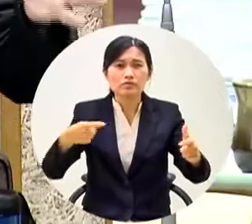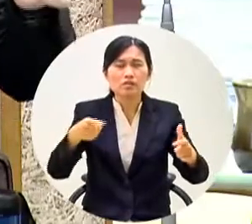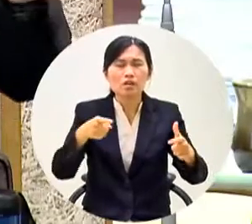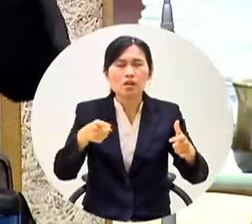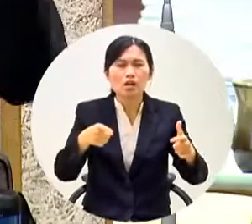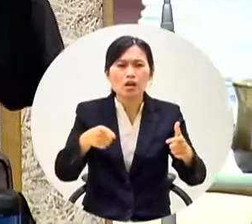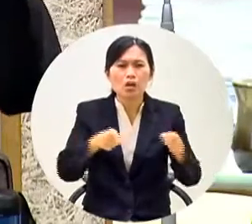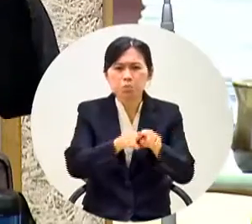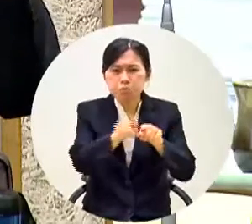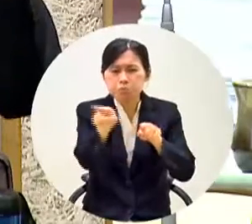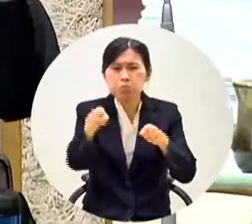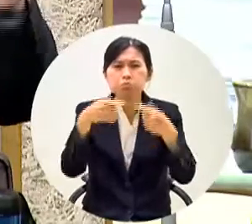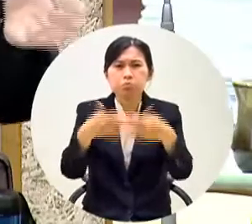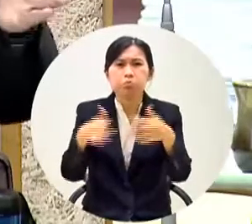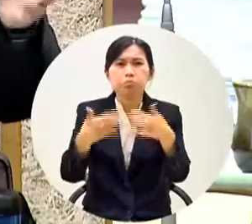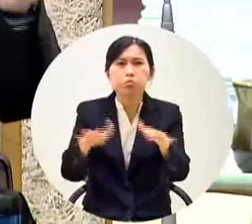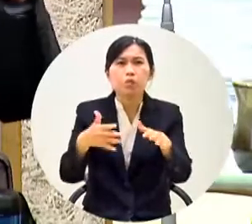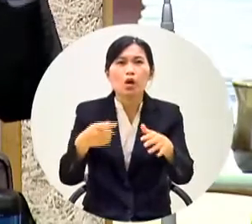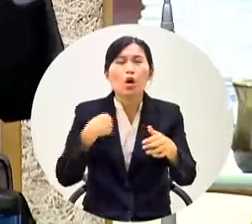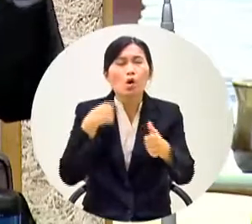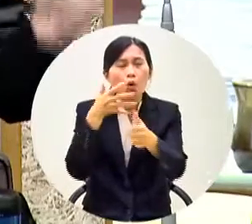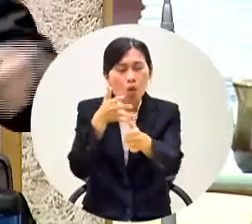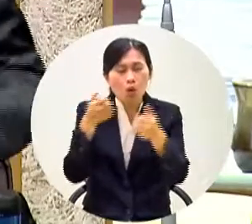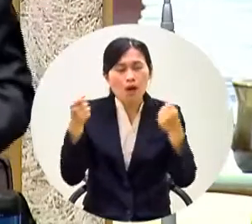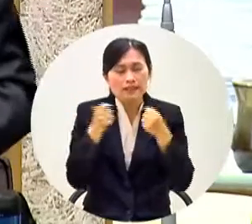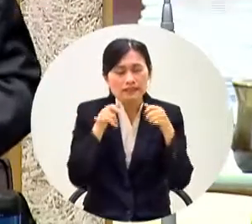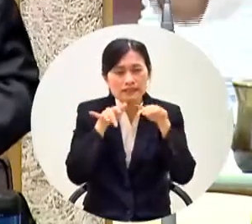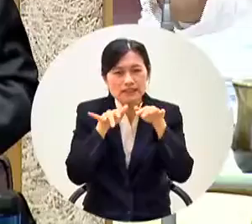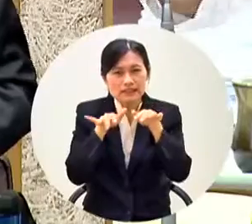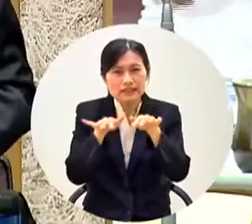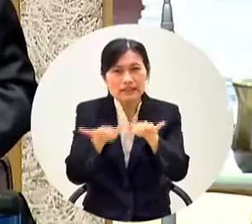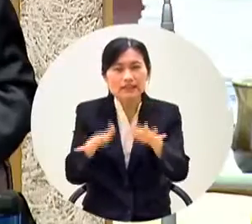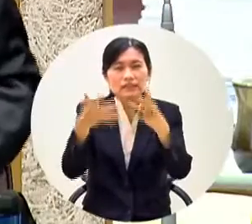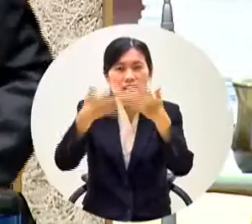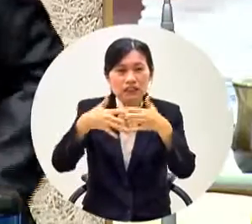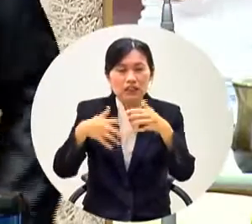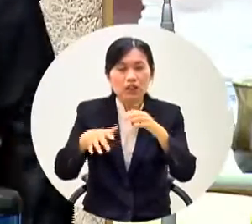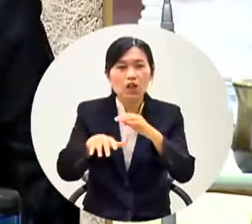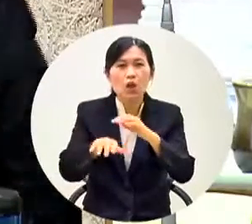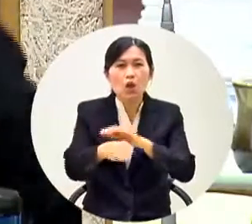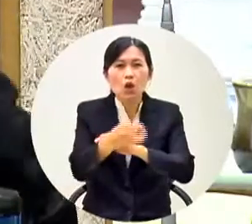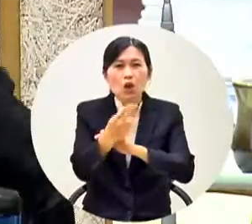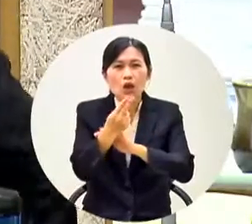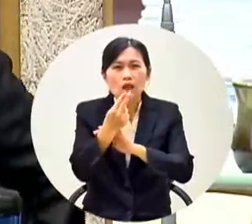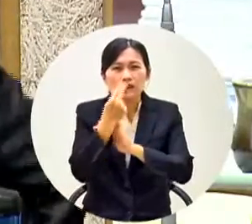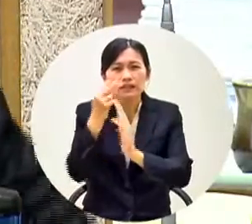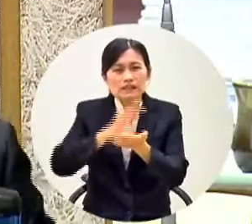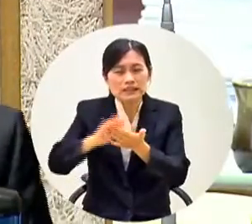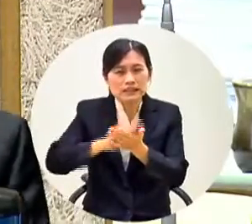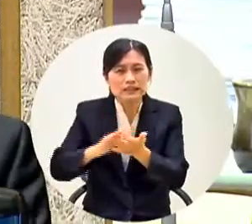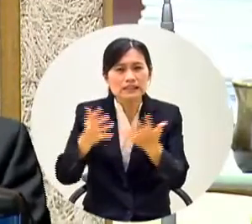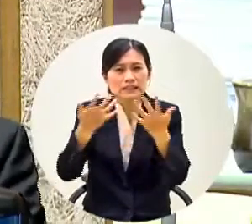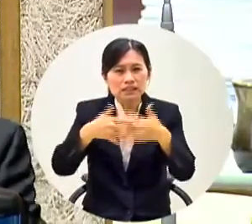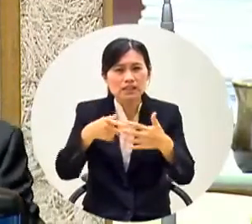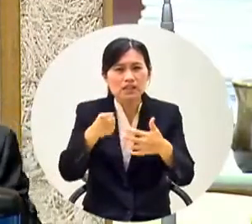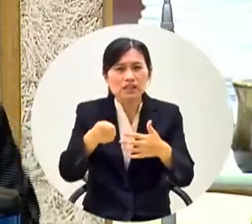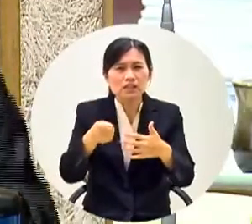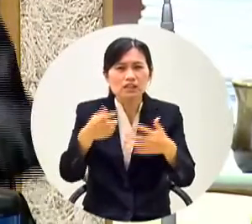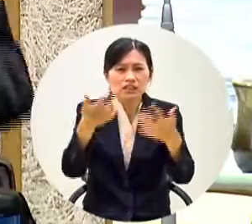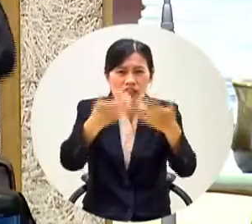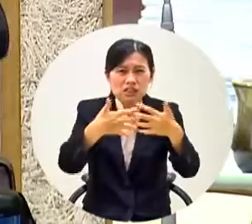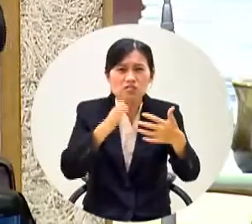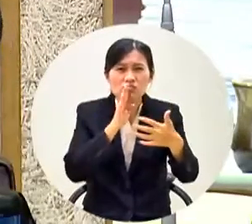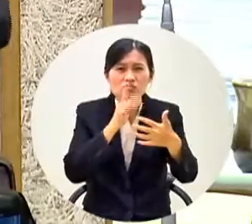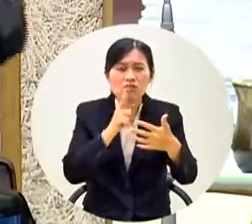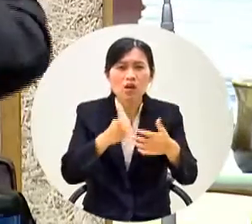那是老五我不讓各校招標我用聯合招標冷空氣機經濟是四倍你還不要坐下我還沒有你還沒有達過